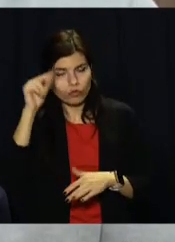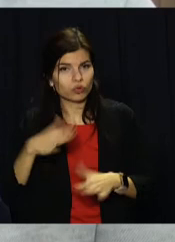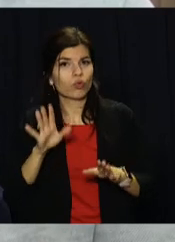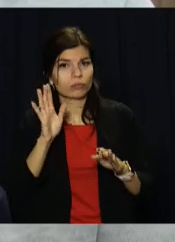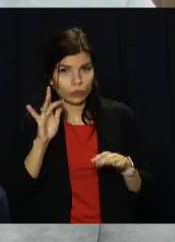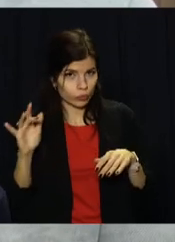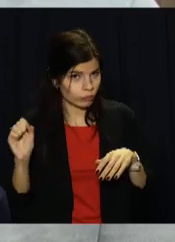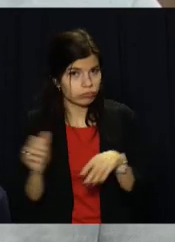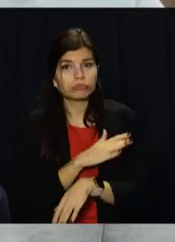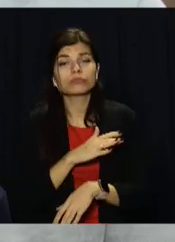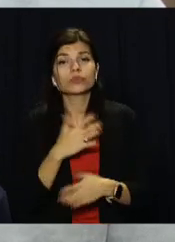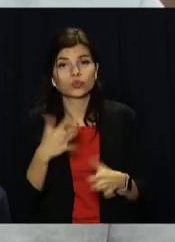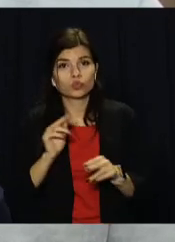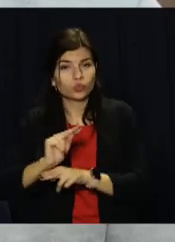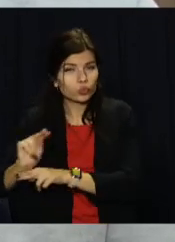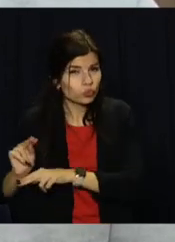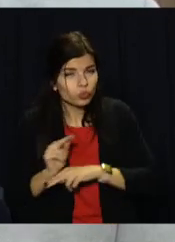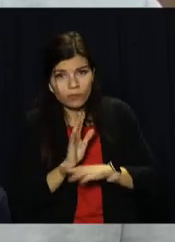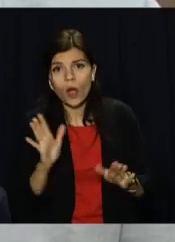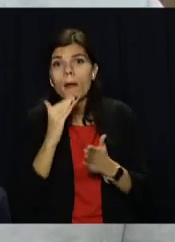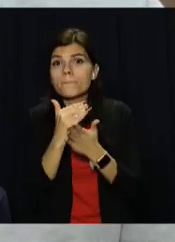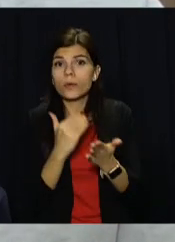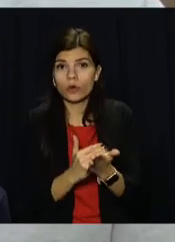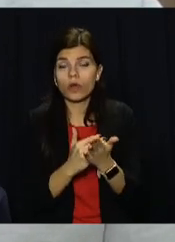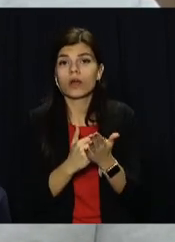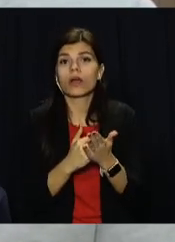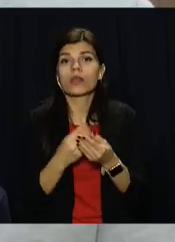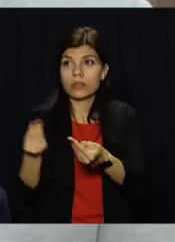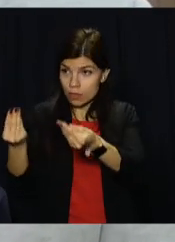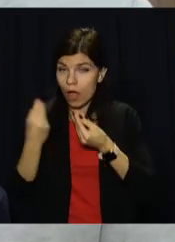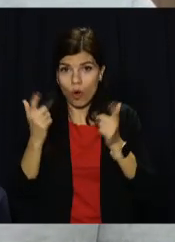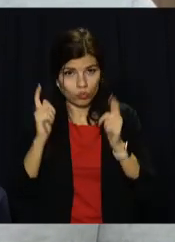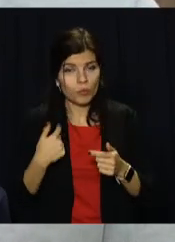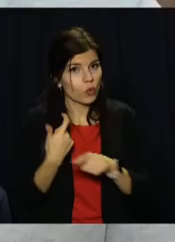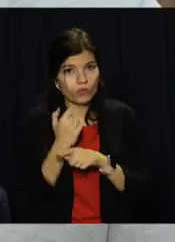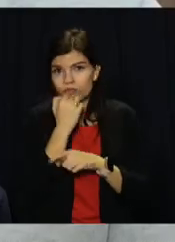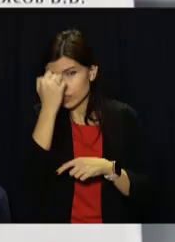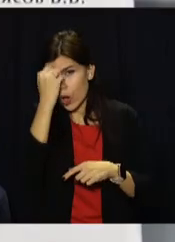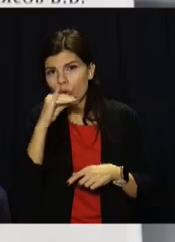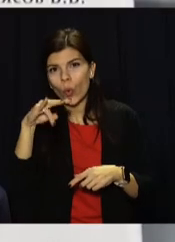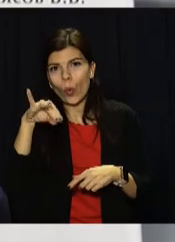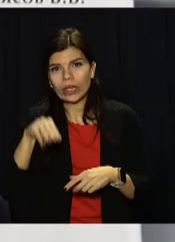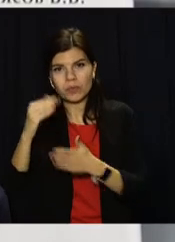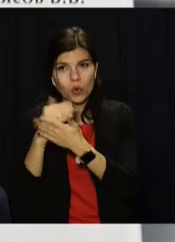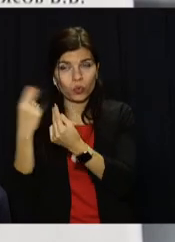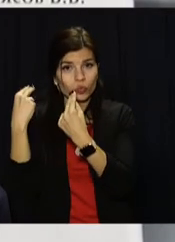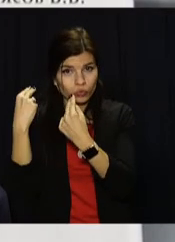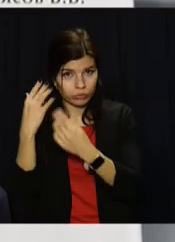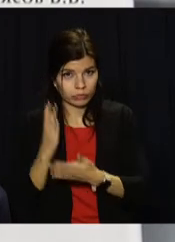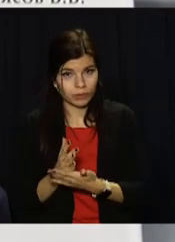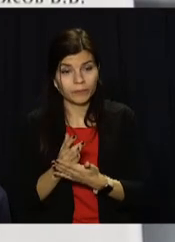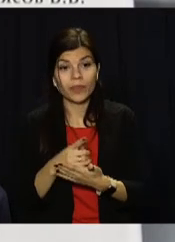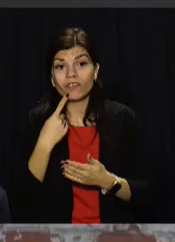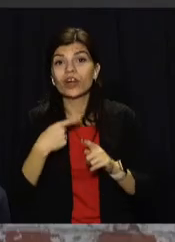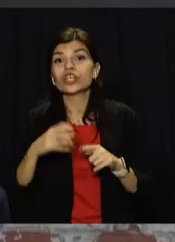персоналу, тому що програма Юліт надавала нам навчання, ми дуже вдячні за це. Подібні ЦНАПи, кажуть фахівці,